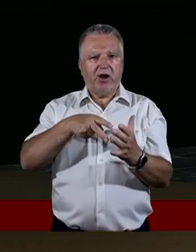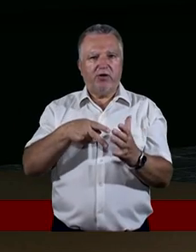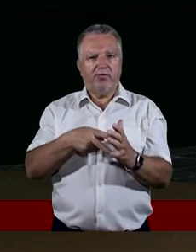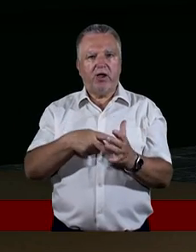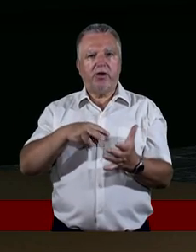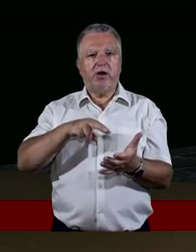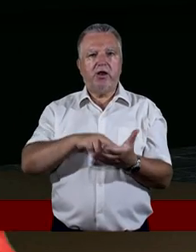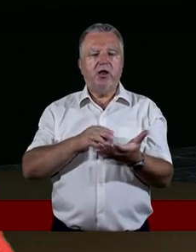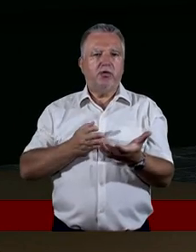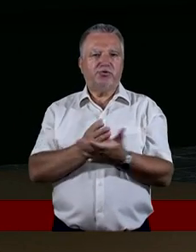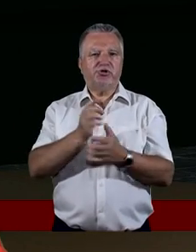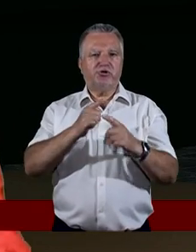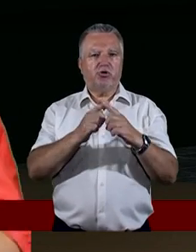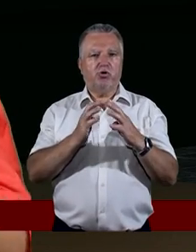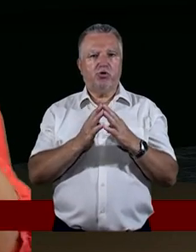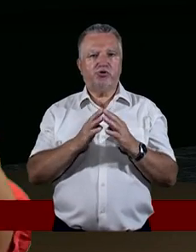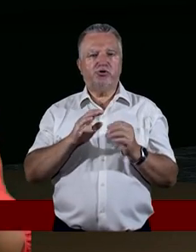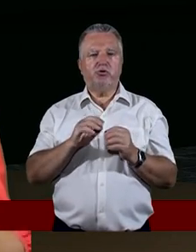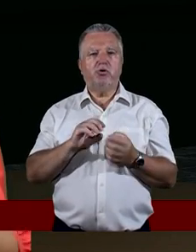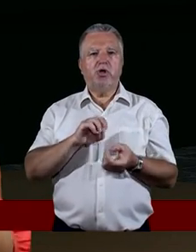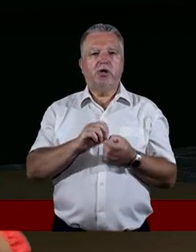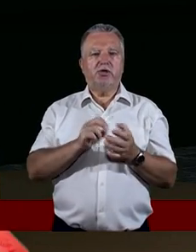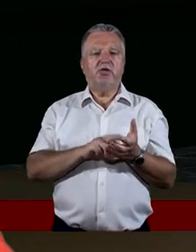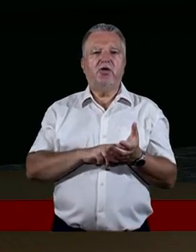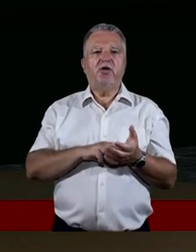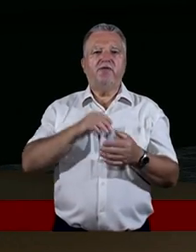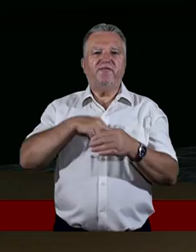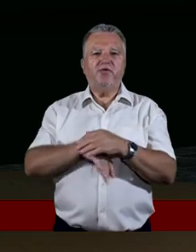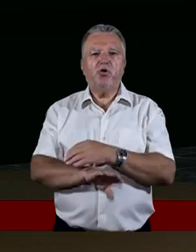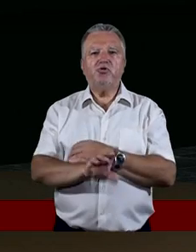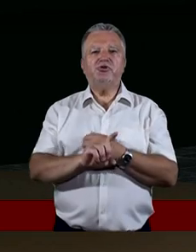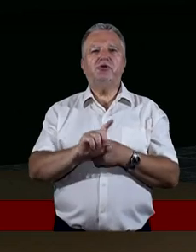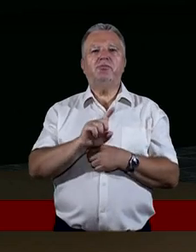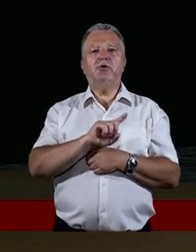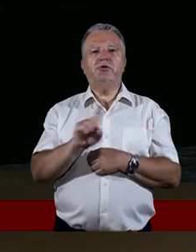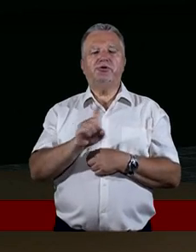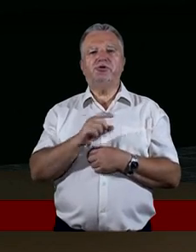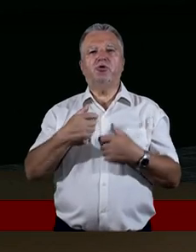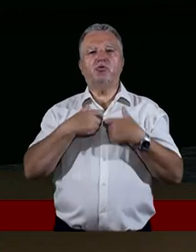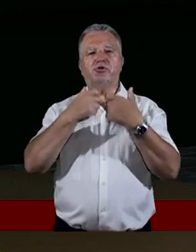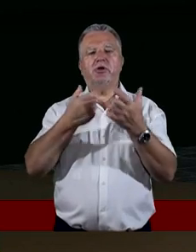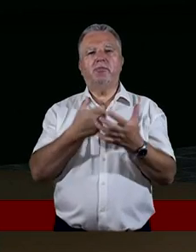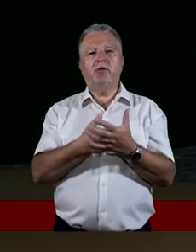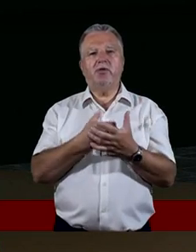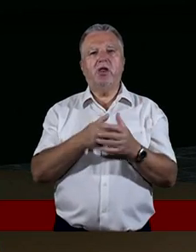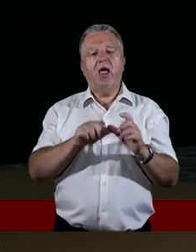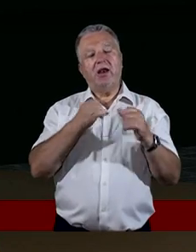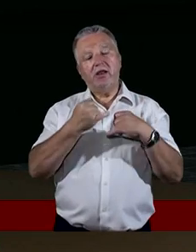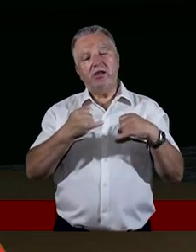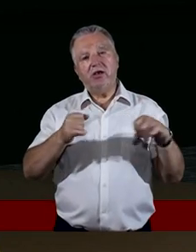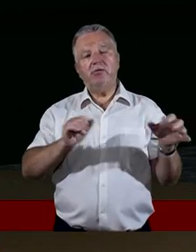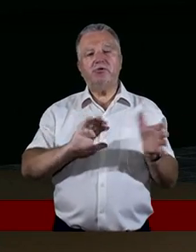nie wiem, kościół i wychodzimy do miasta z wielką ewangelizacją. Ale inną formą